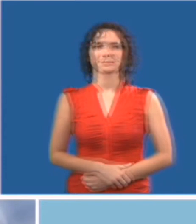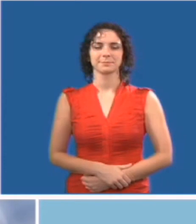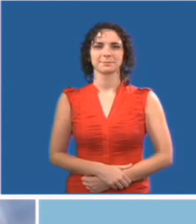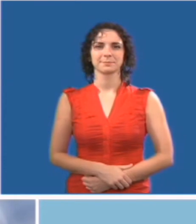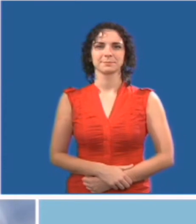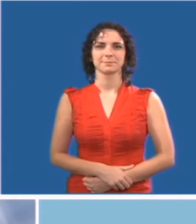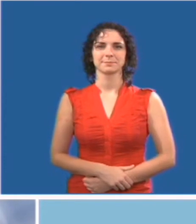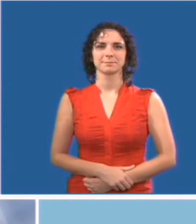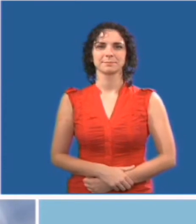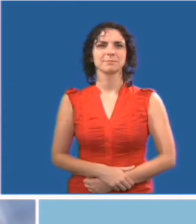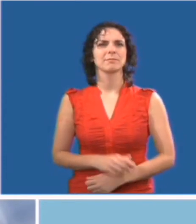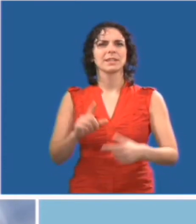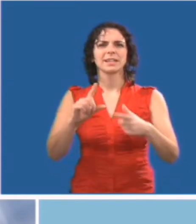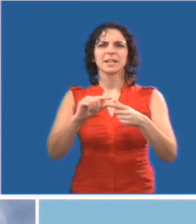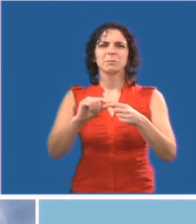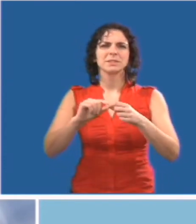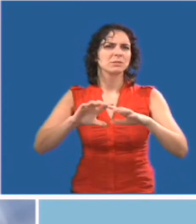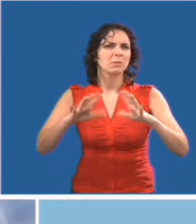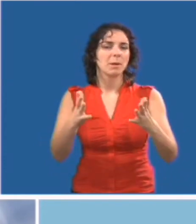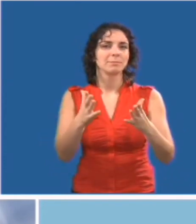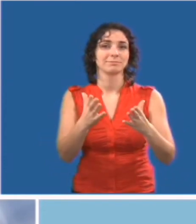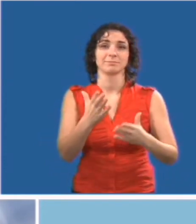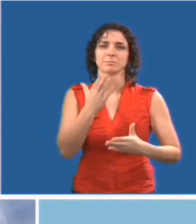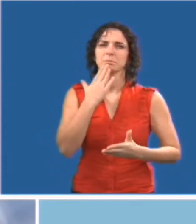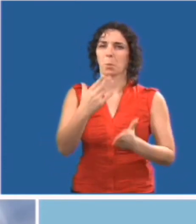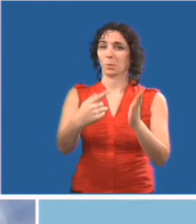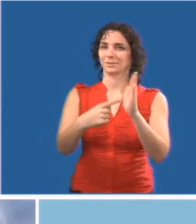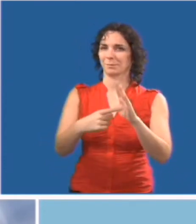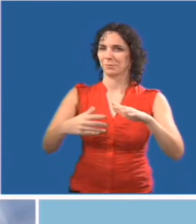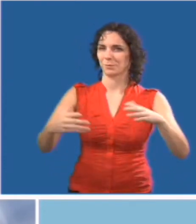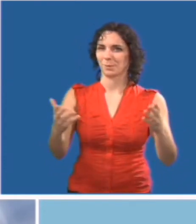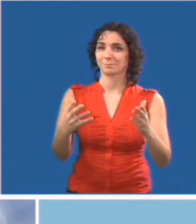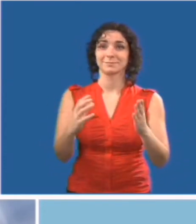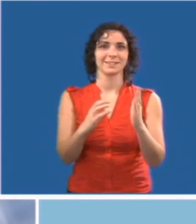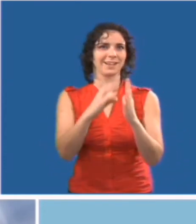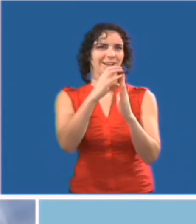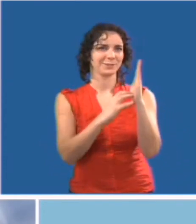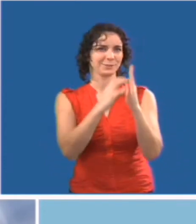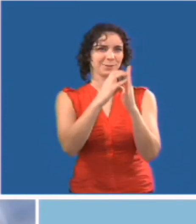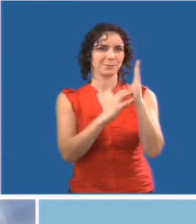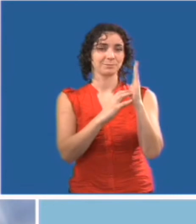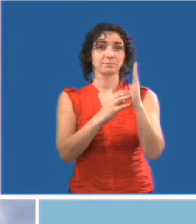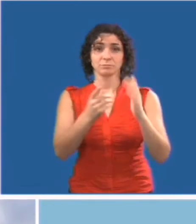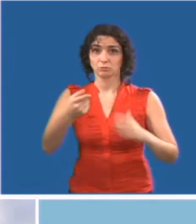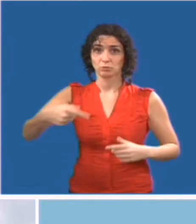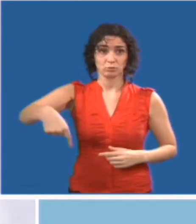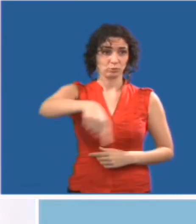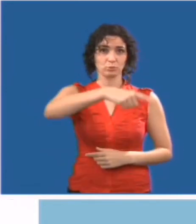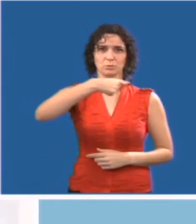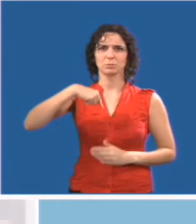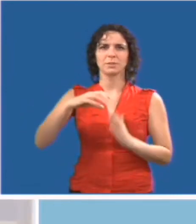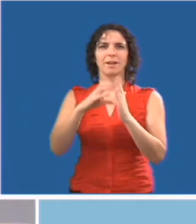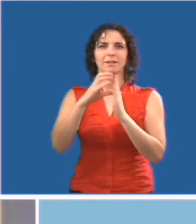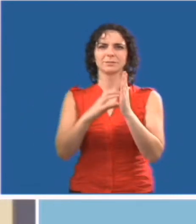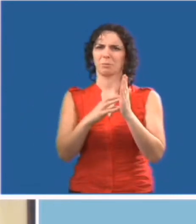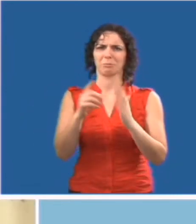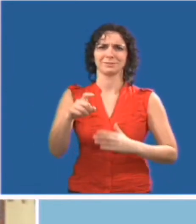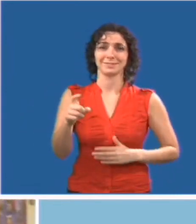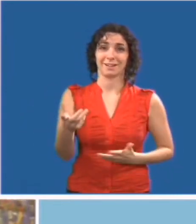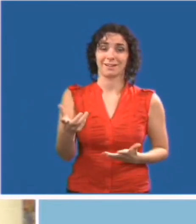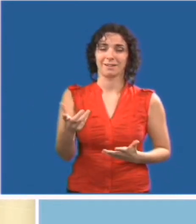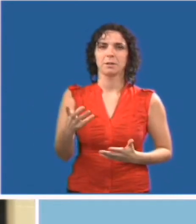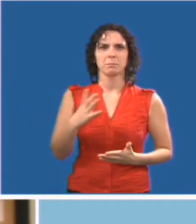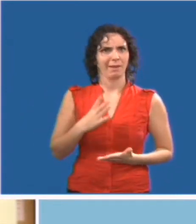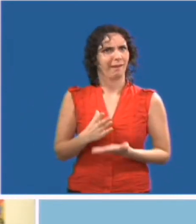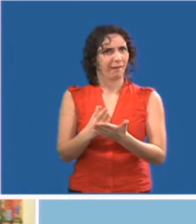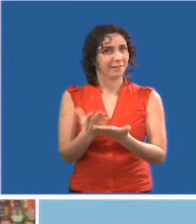Pour expliquer cette section, j'utiliserai l'exemple le plus évident, l'ascenseur. Pour la